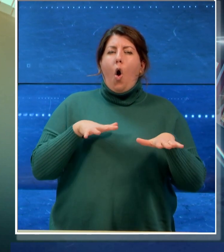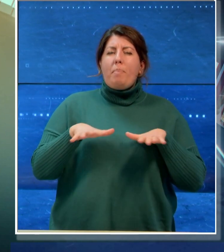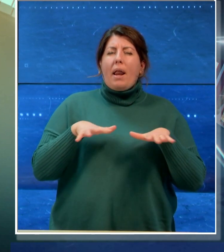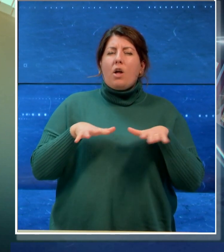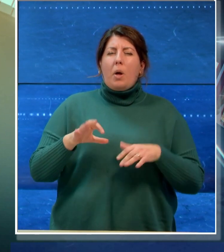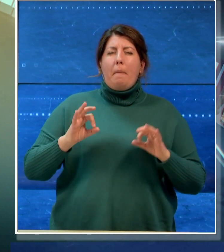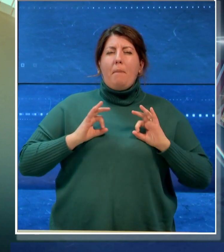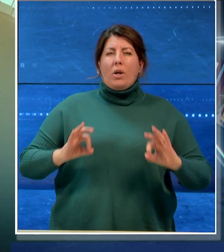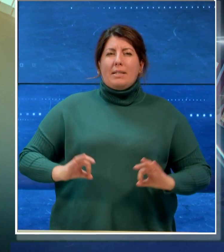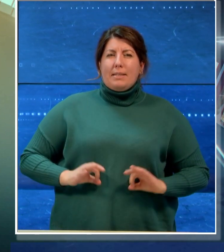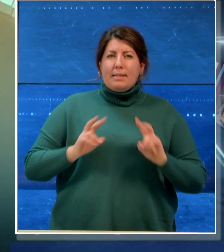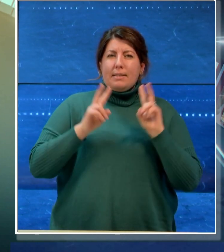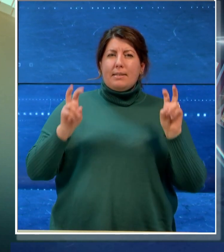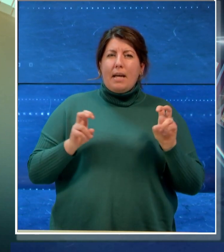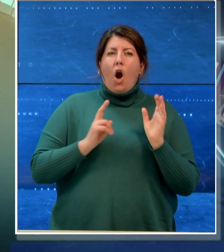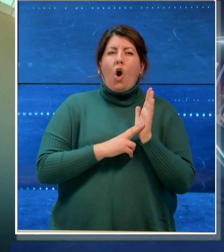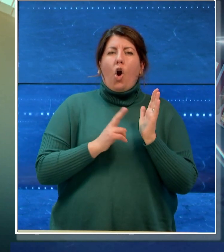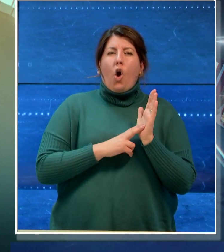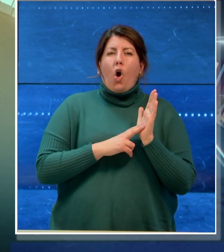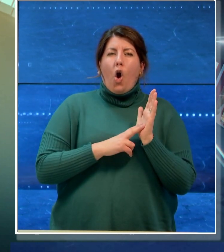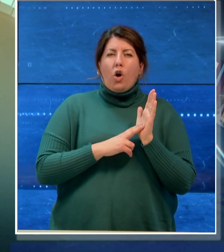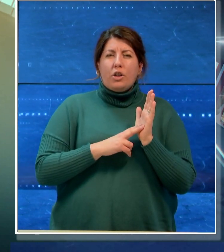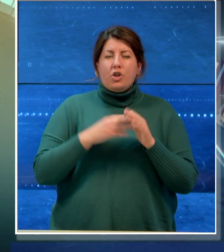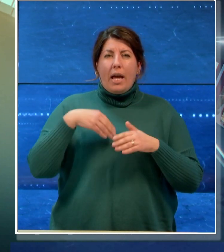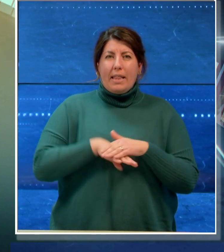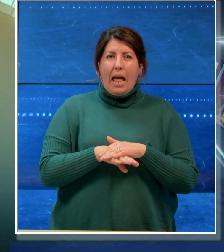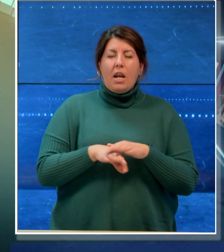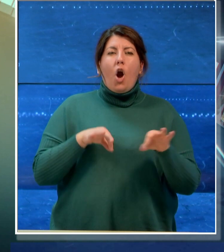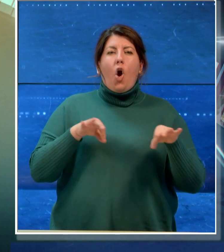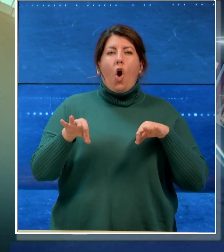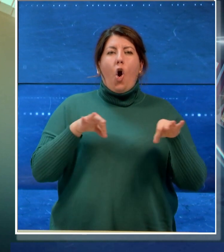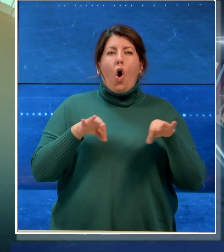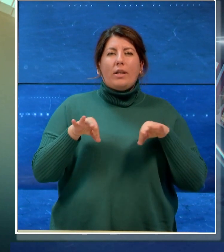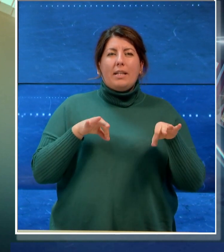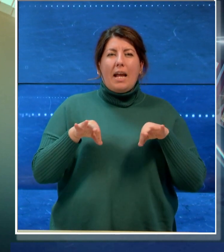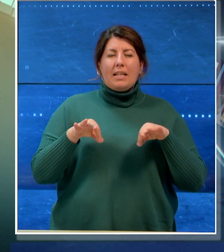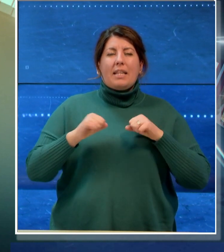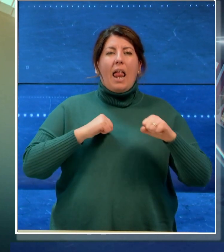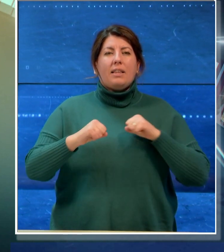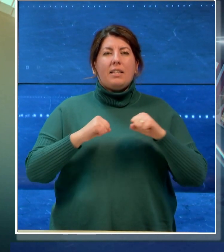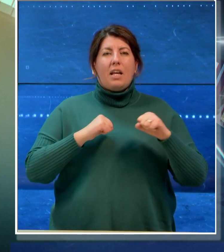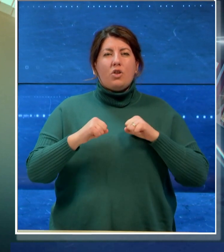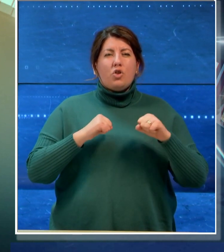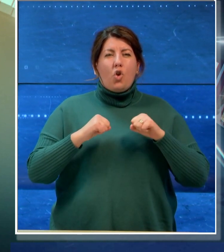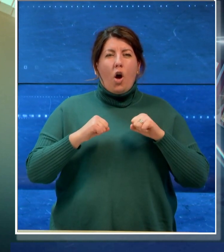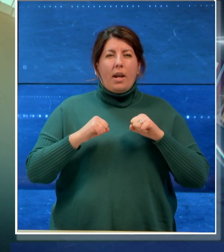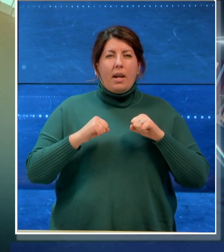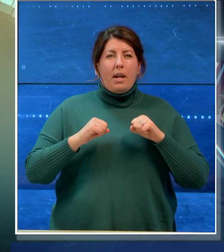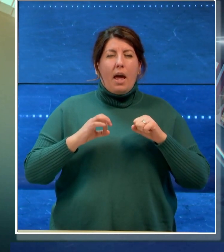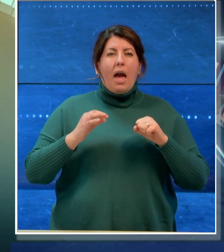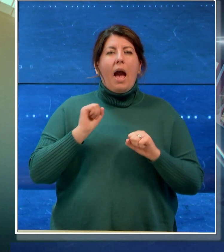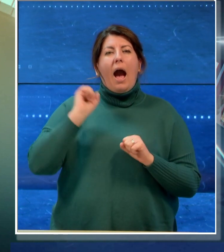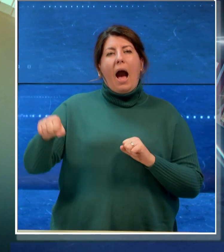polizia codice interno operazioni coordinate dalla direzione distrettuale